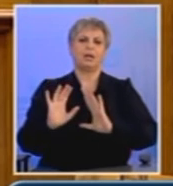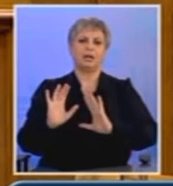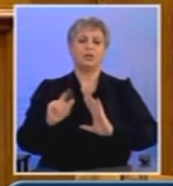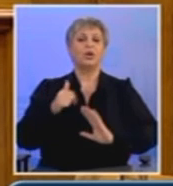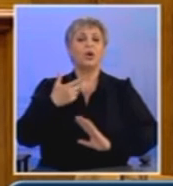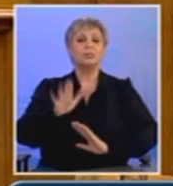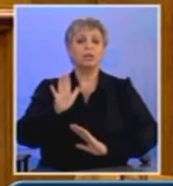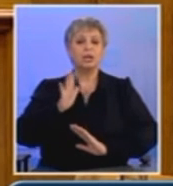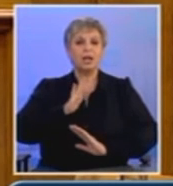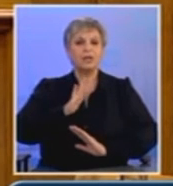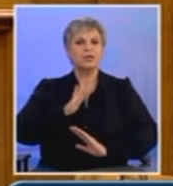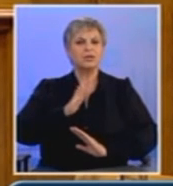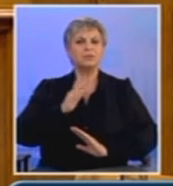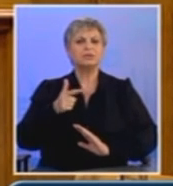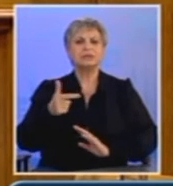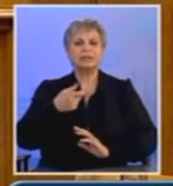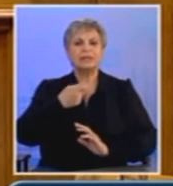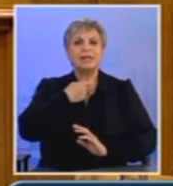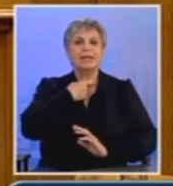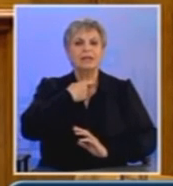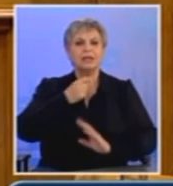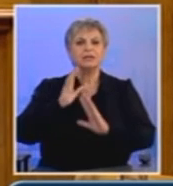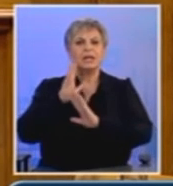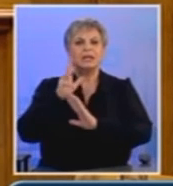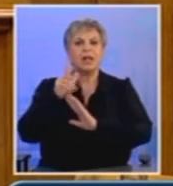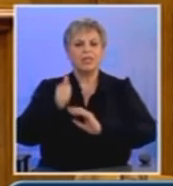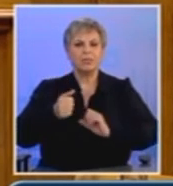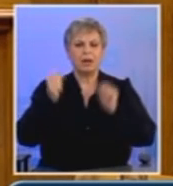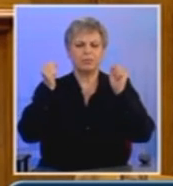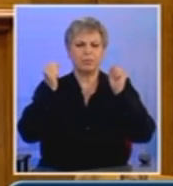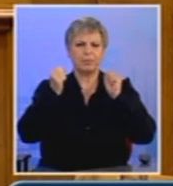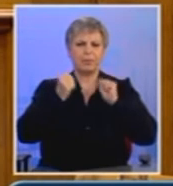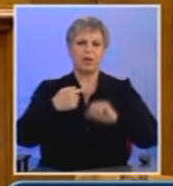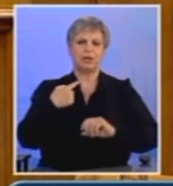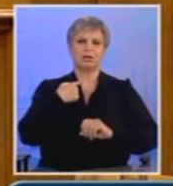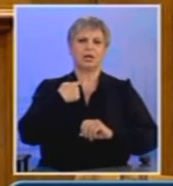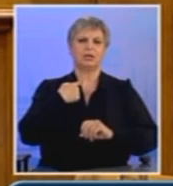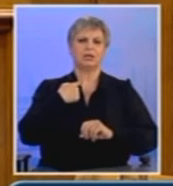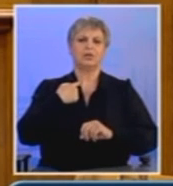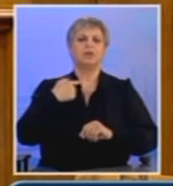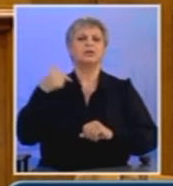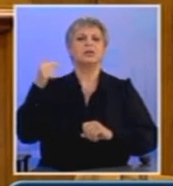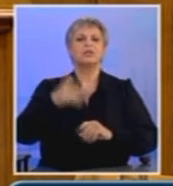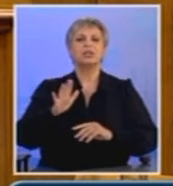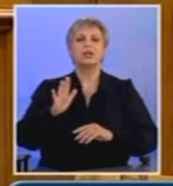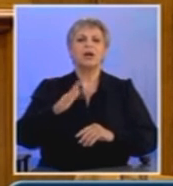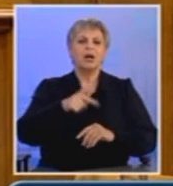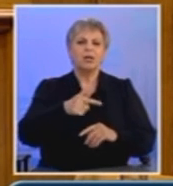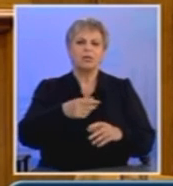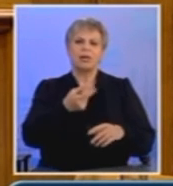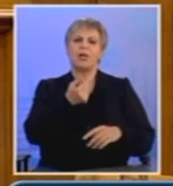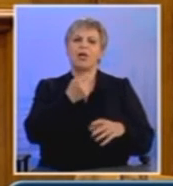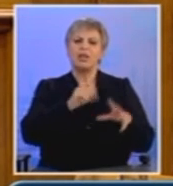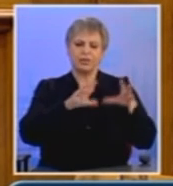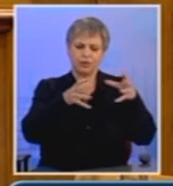θυσιάζει τις ανάγκες του στο βωμό της ανταγωνιστικότητας των μονοπωλίων που θα εξακολουθούν να κρατούν στα χέρια τους τα